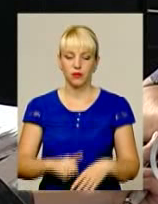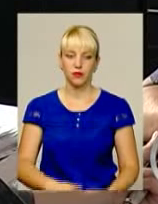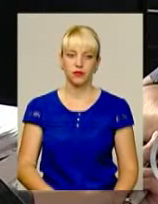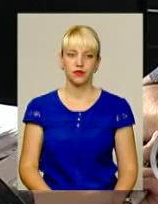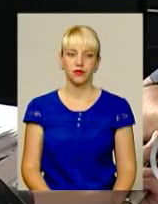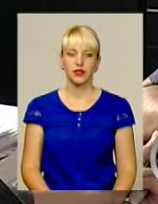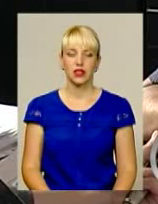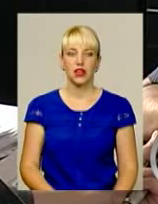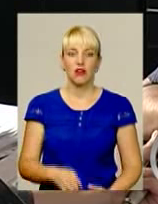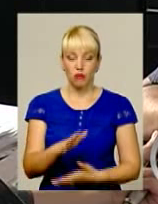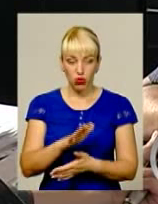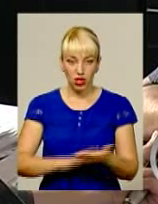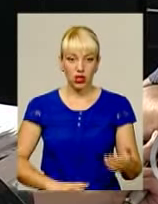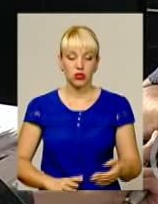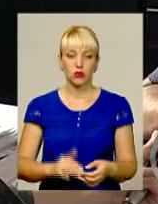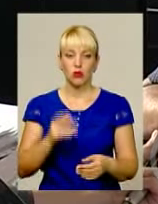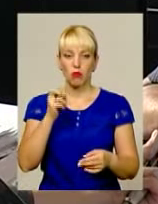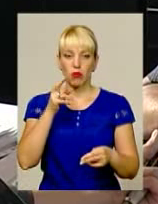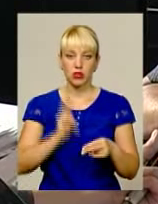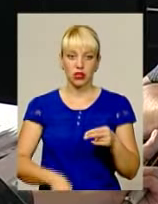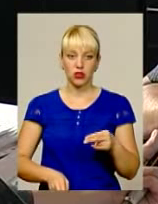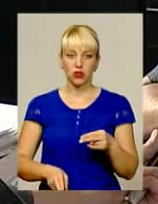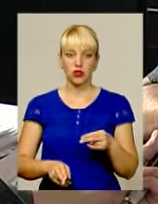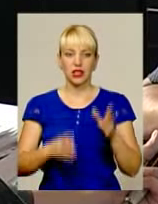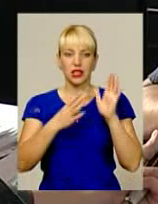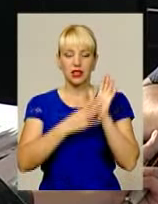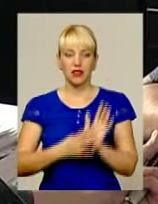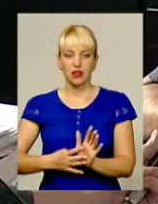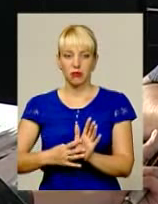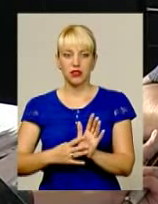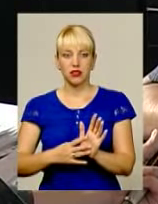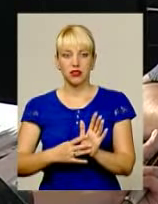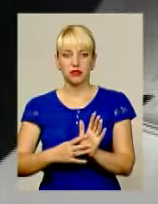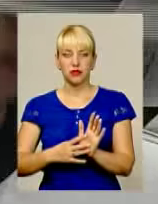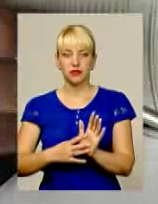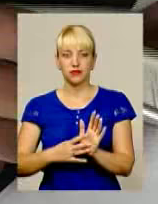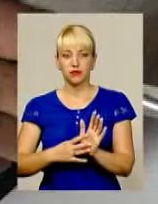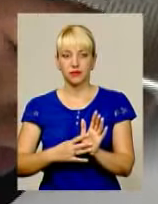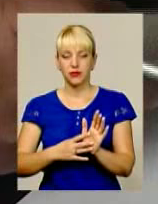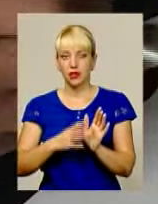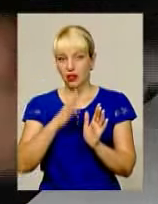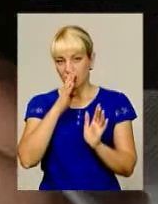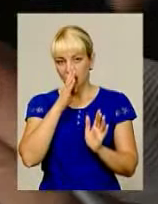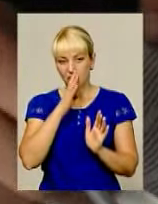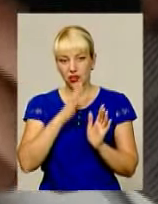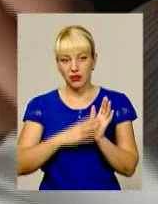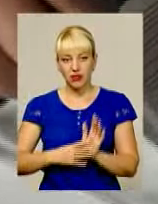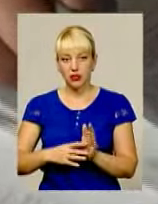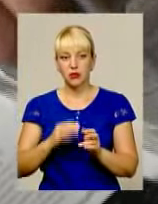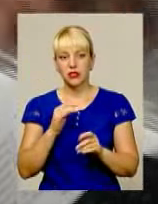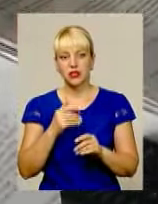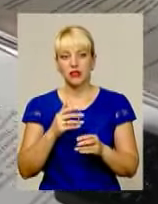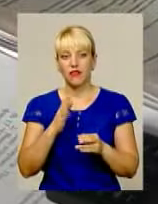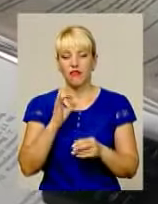І в подальшому зараз по закінченню 9 місяців, вересня місяця, будемо